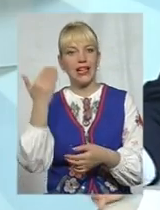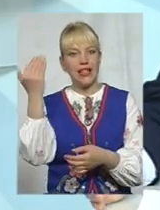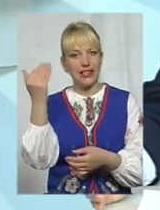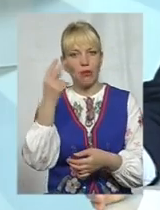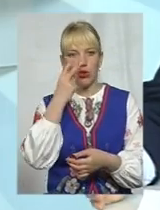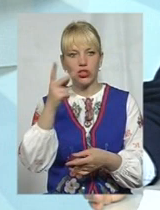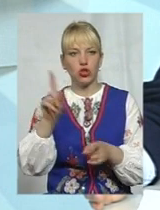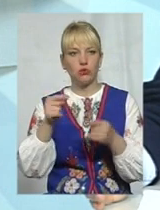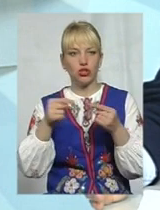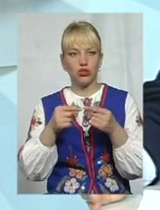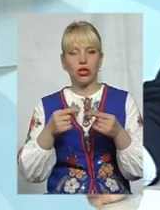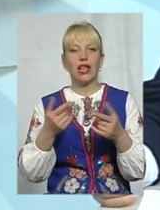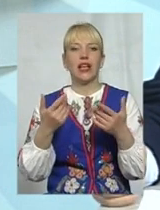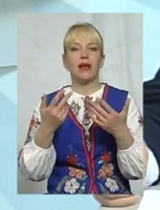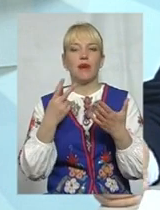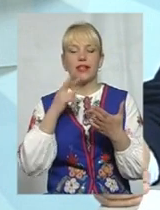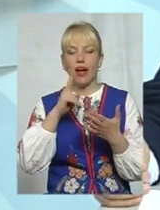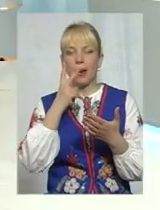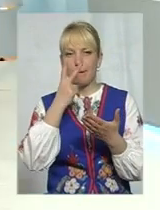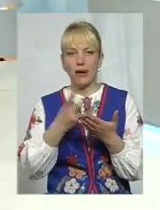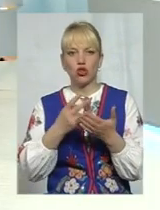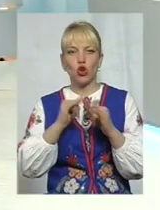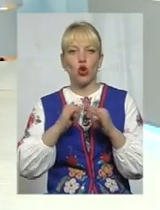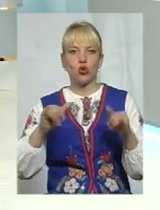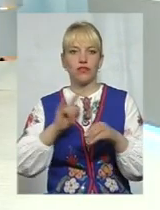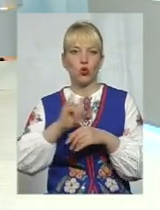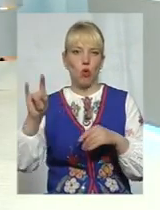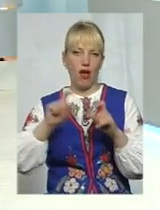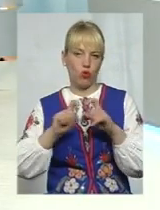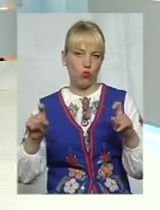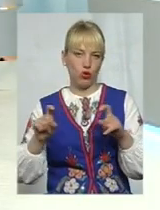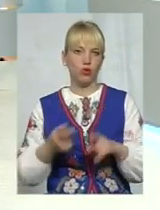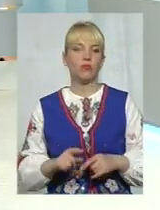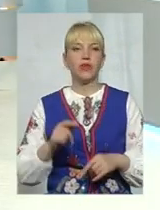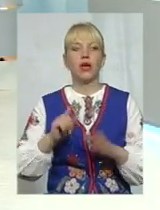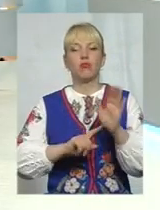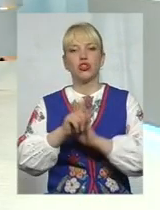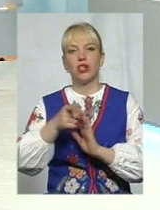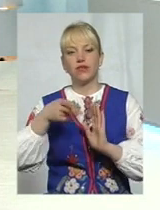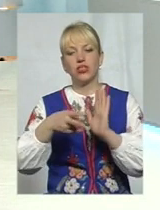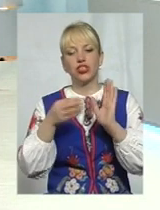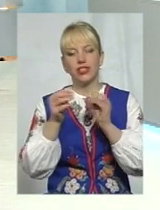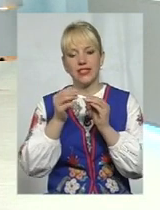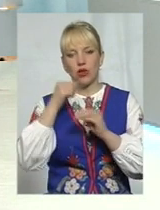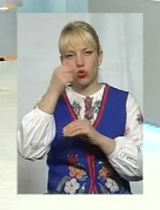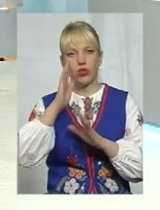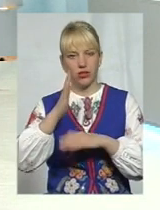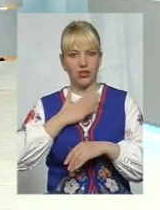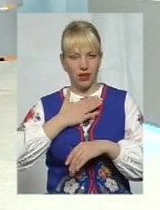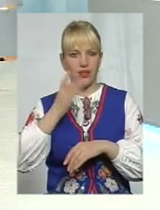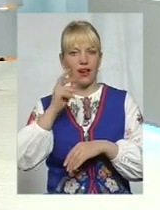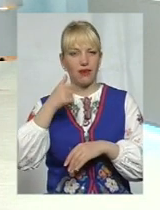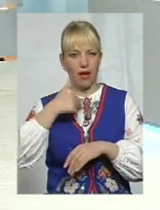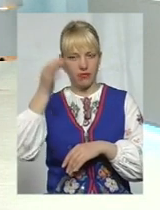показали, як вони бачать розвиток аеропорту. Миколи Олександровичу, з 2002 року, тільки на моїй пам'яті,